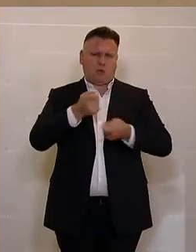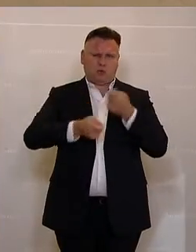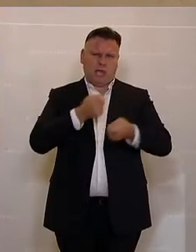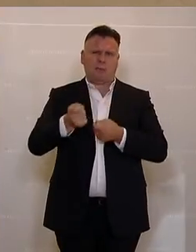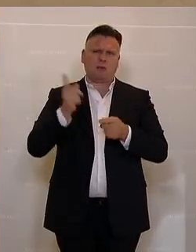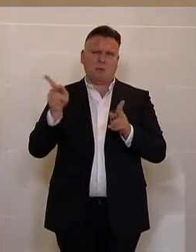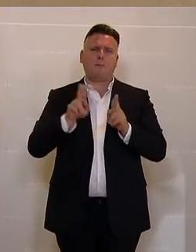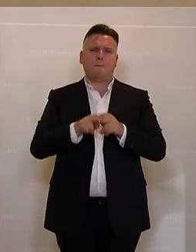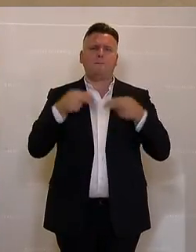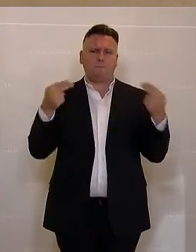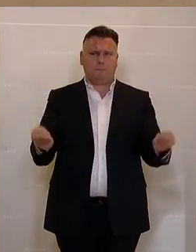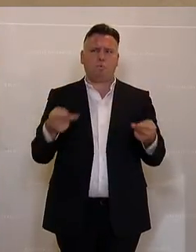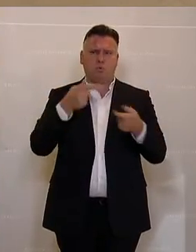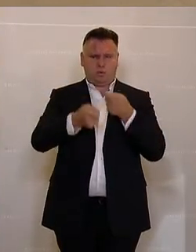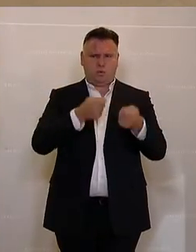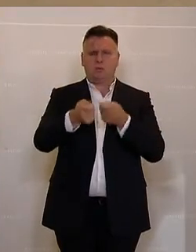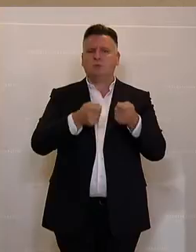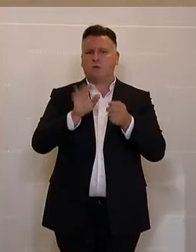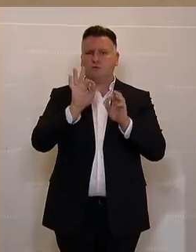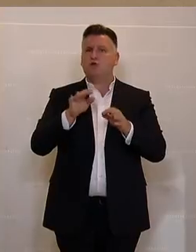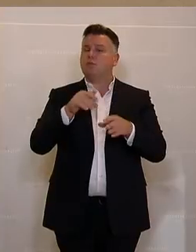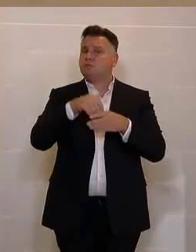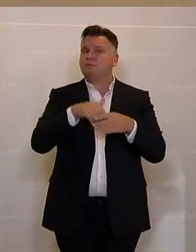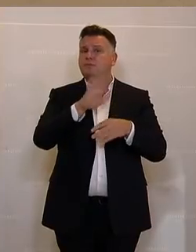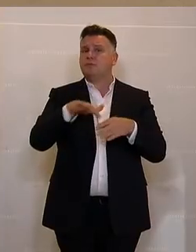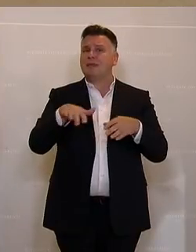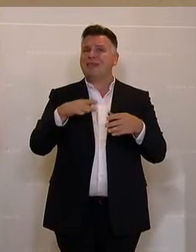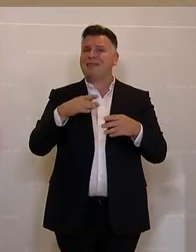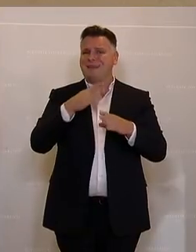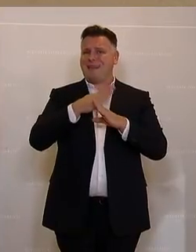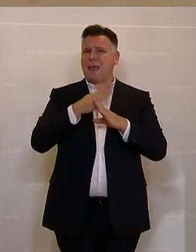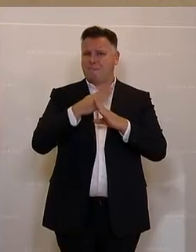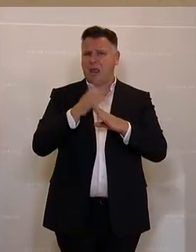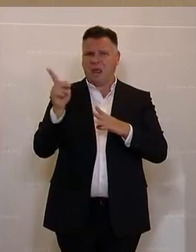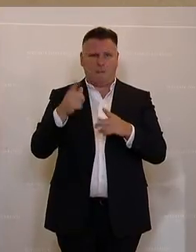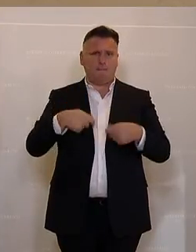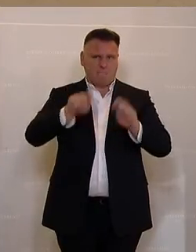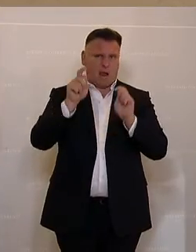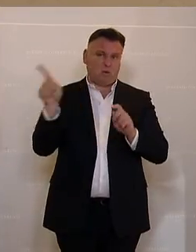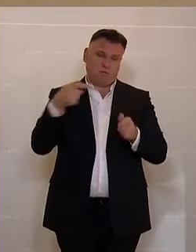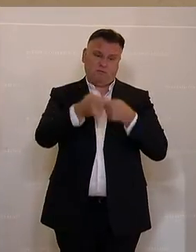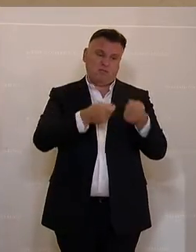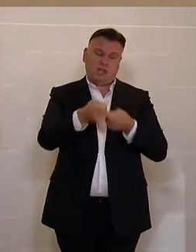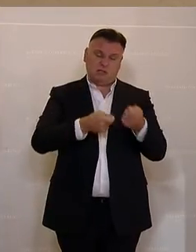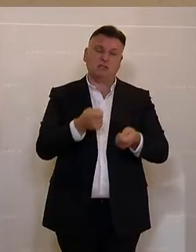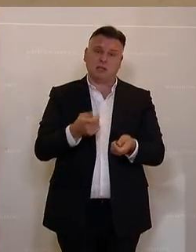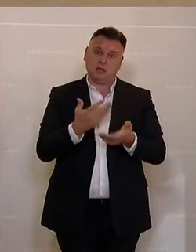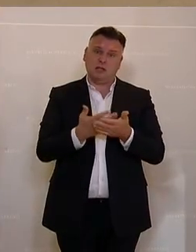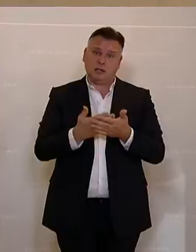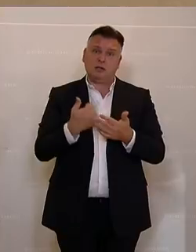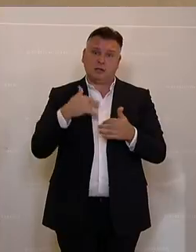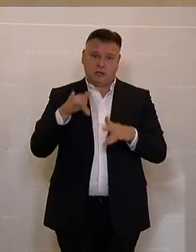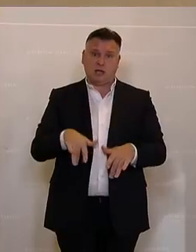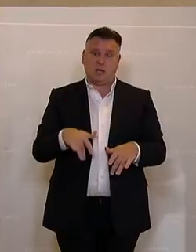finanziert hier die Errichtung zum Beispiel der Kinderkrippen mit. Das ist gut und richtig. Und wir bauen die Hüllen.